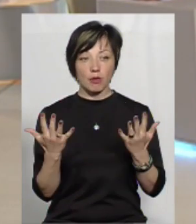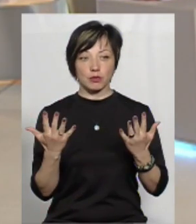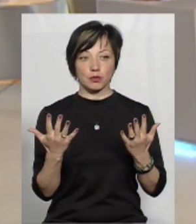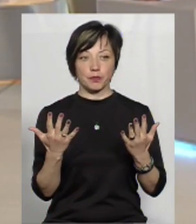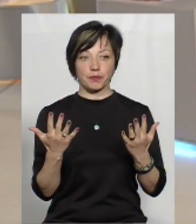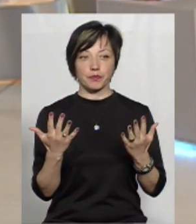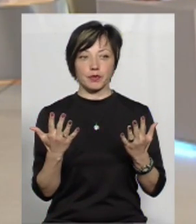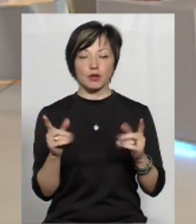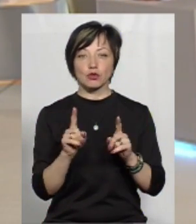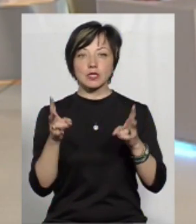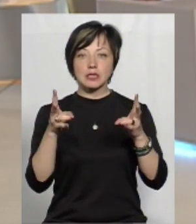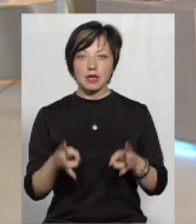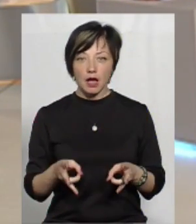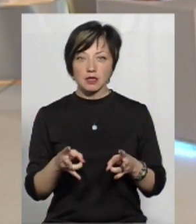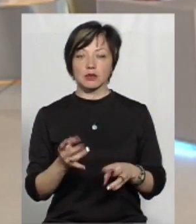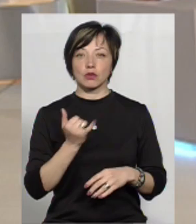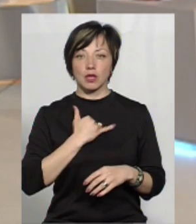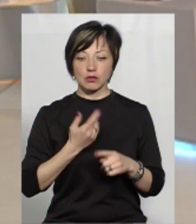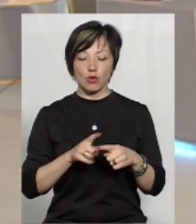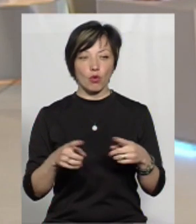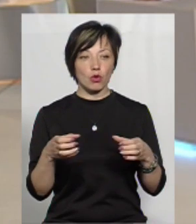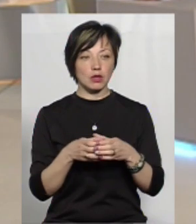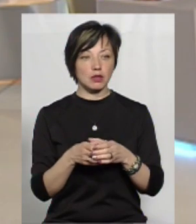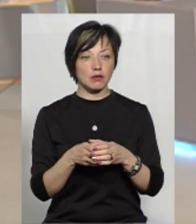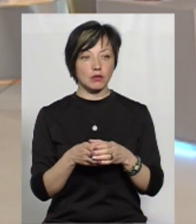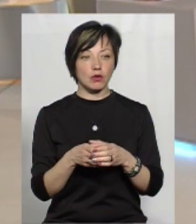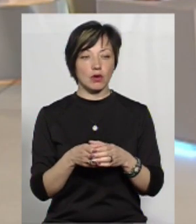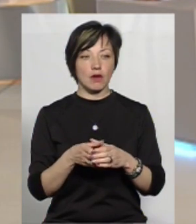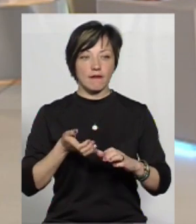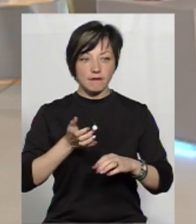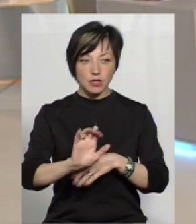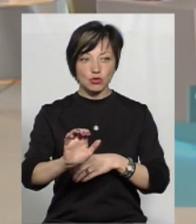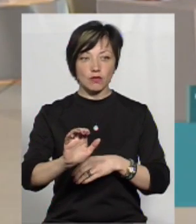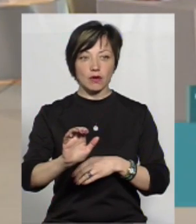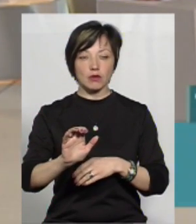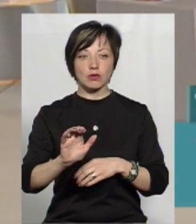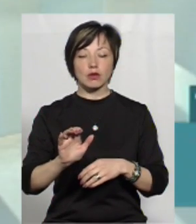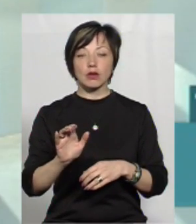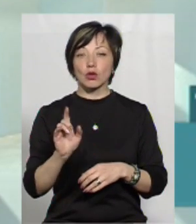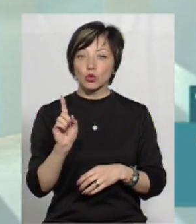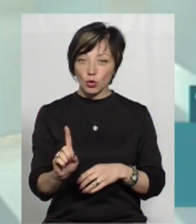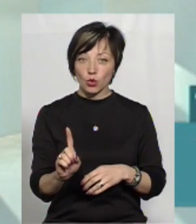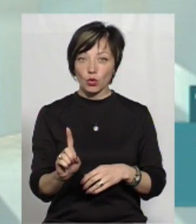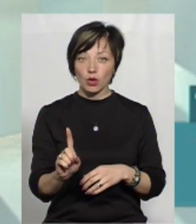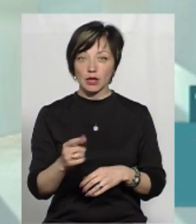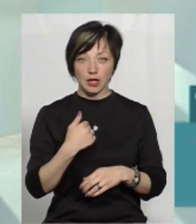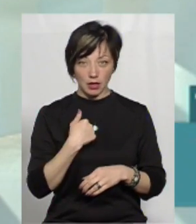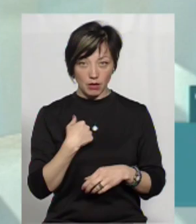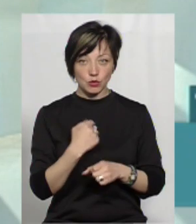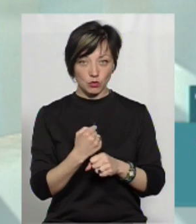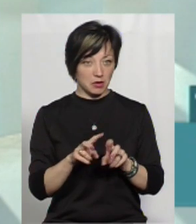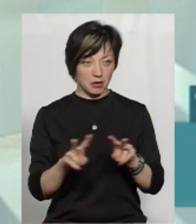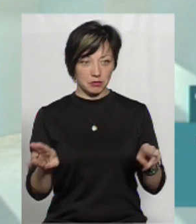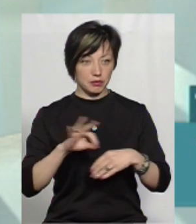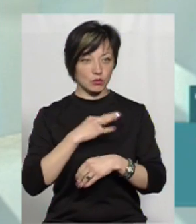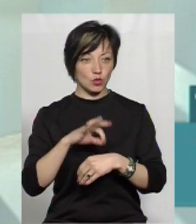щось станеться і нас з цього колективу виштовхають, то над нами щинять